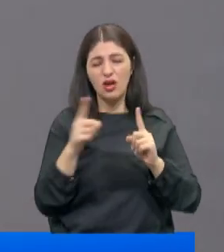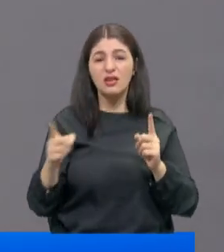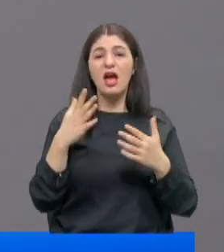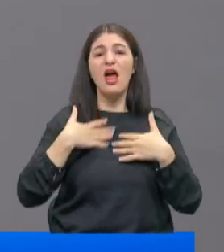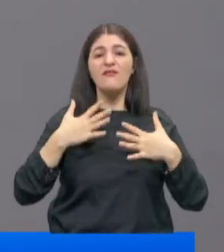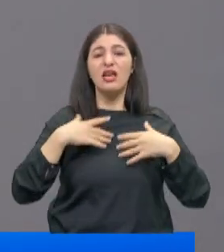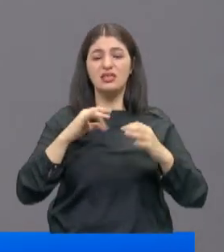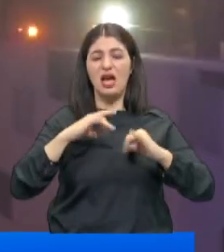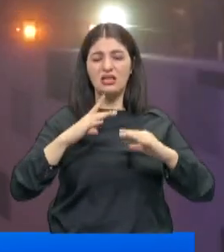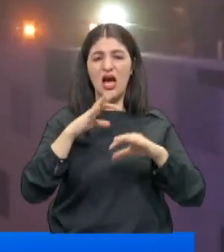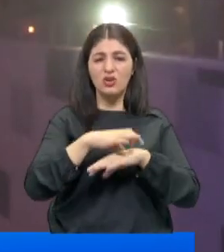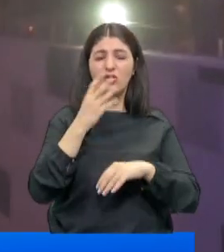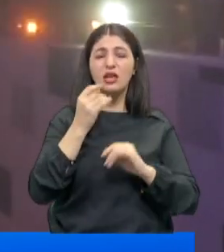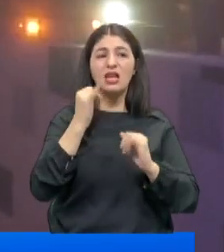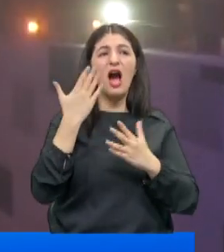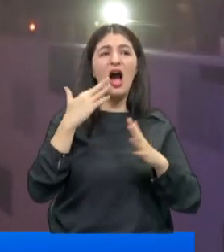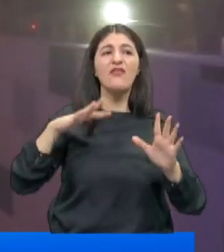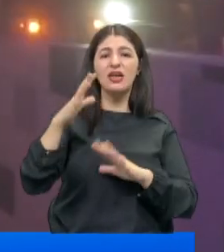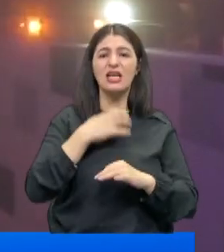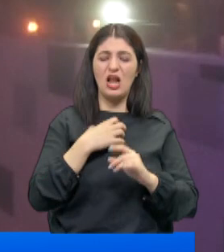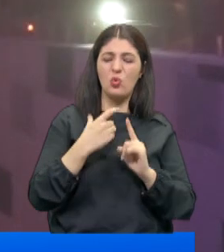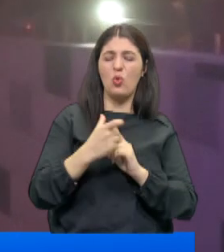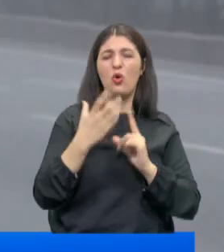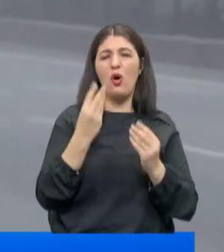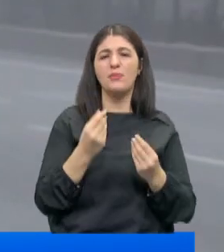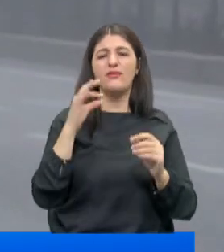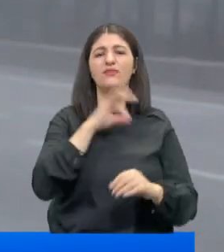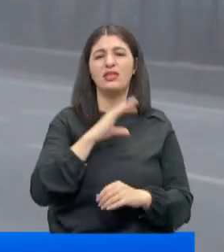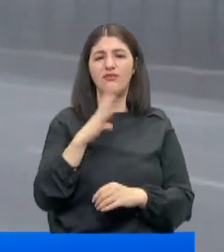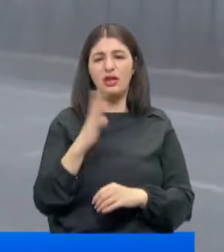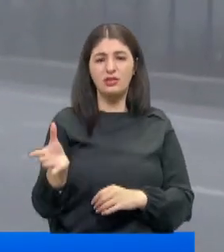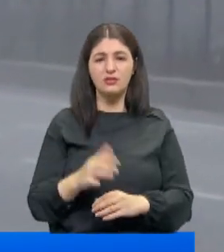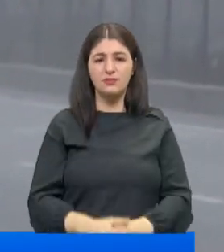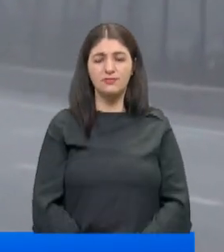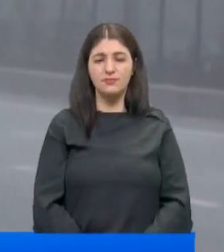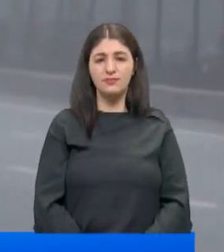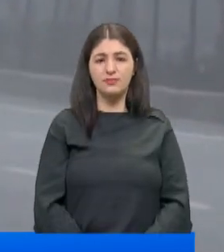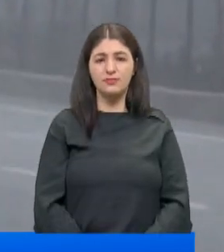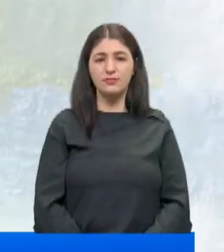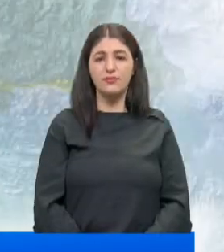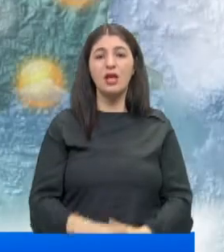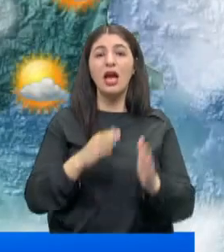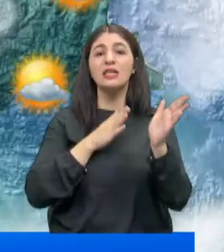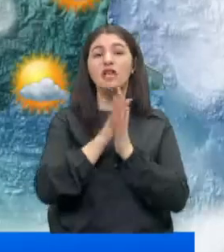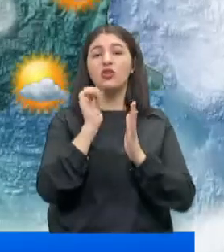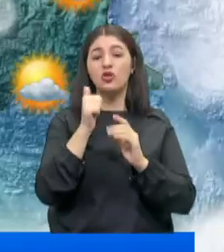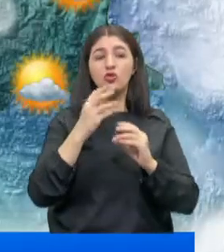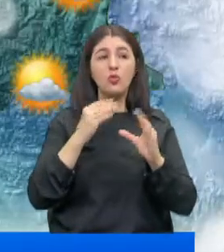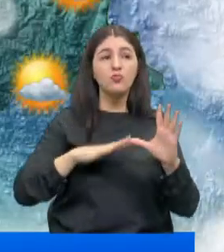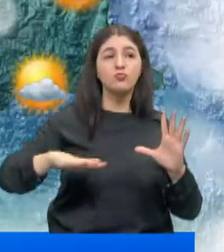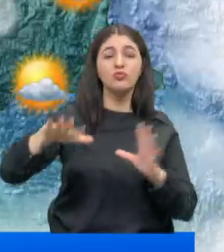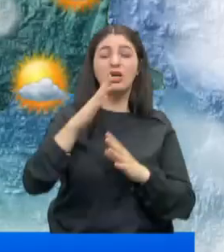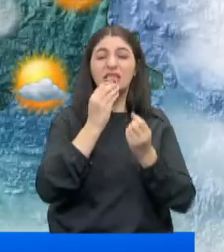rahatsızlıkları olanların kirli hava koşullarından kendilerini korumasında fayda var. Salı günü de yurdun büyük